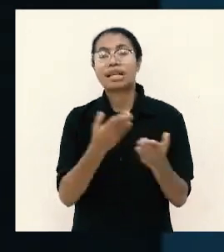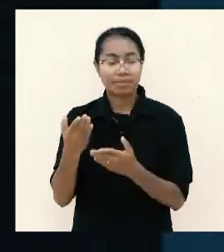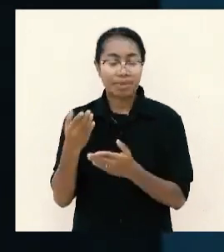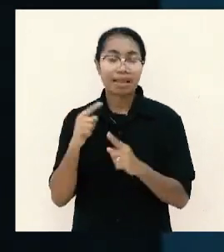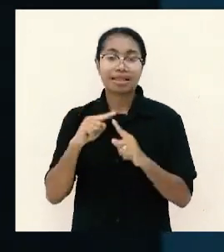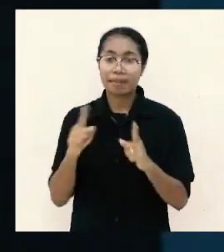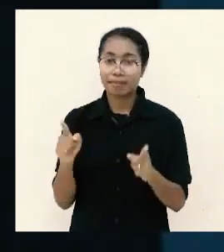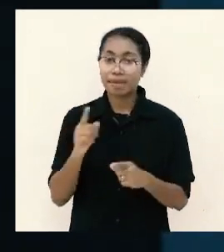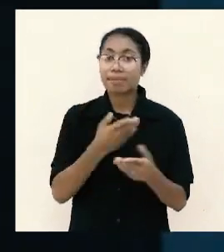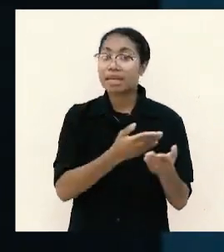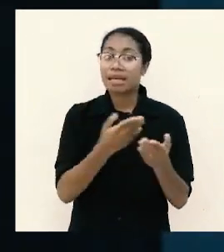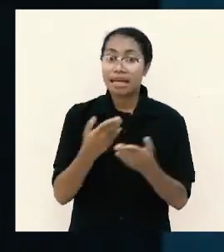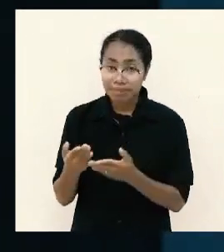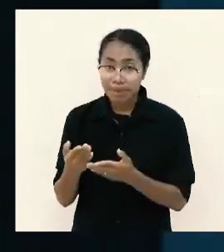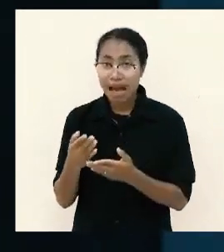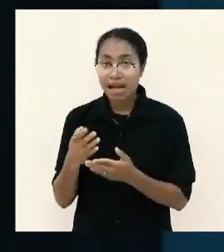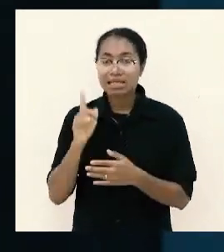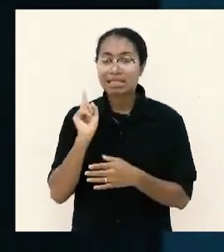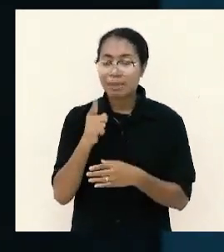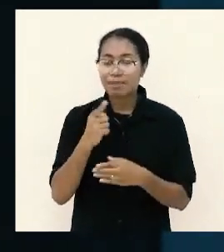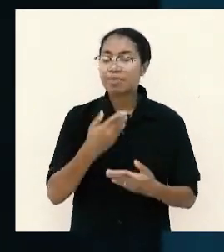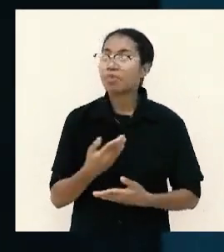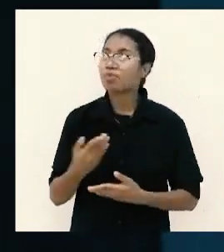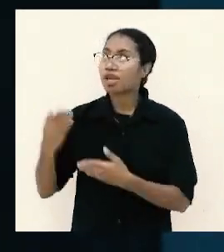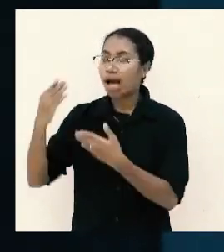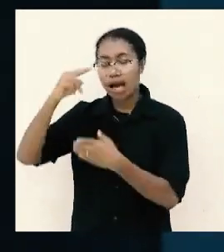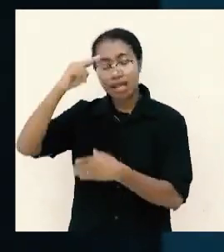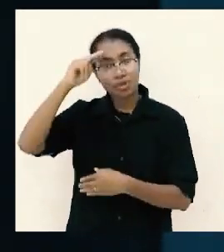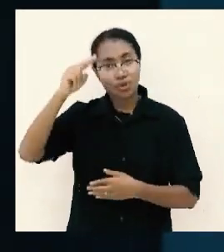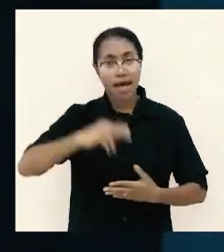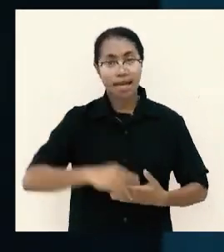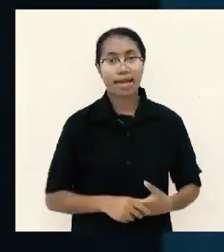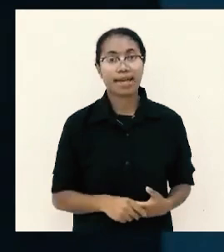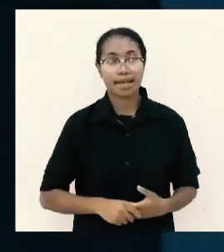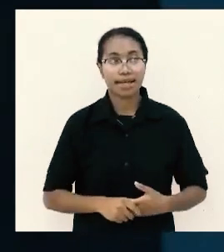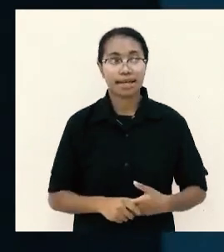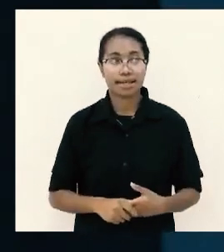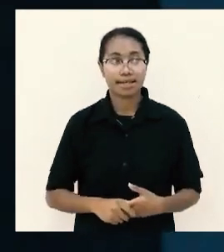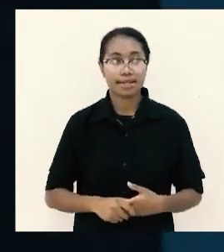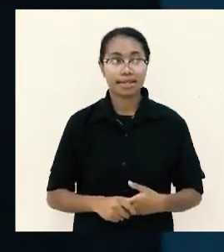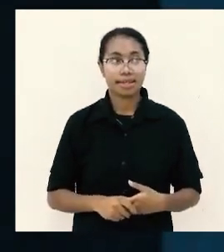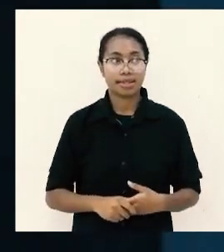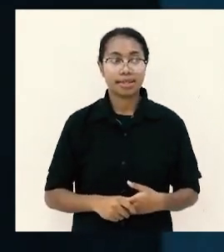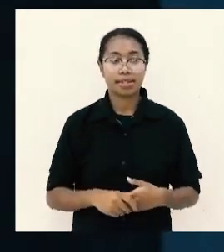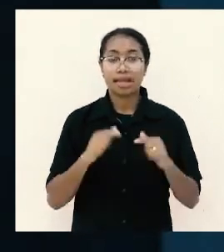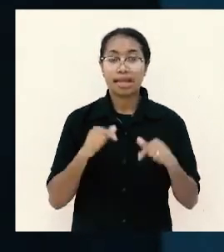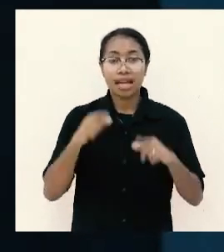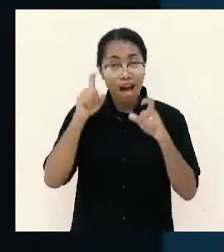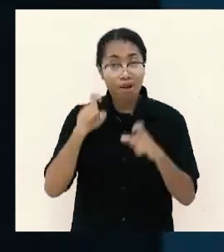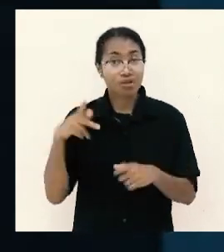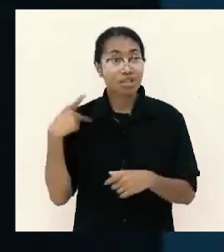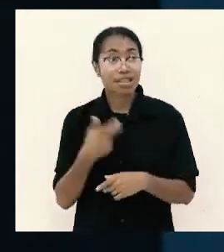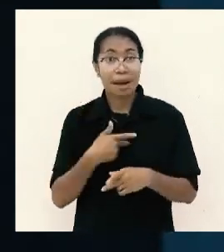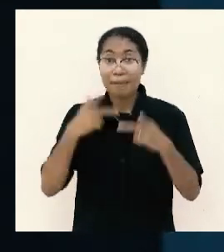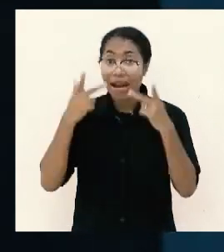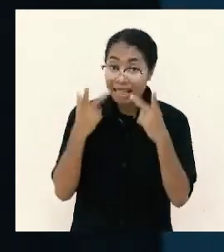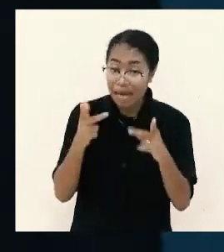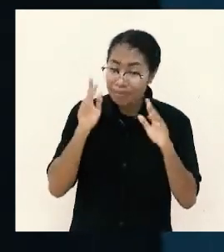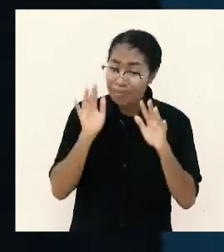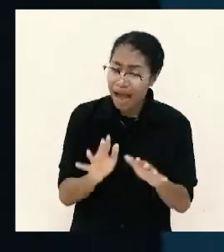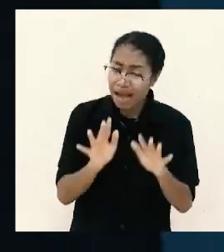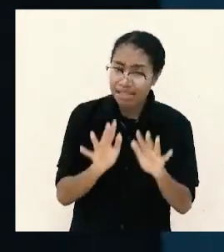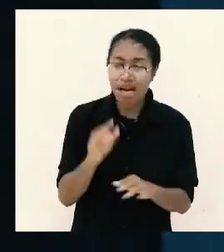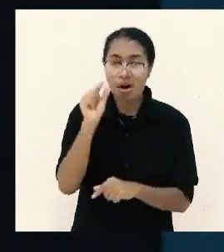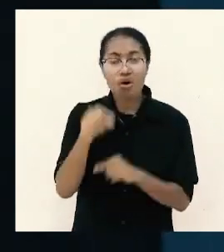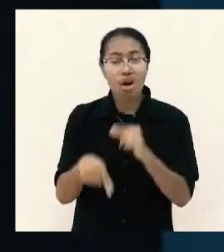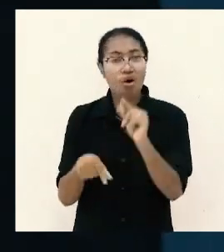dia menerima sambil memuliakan Tuhan ini harus kita perhatikan banyak orang